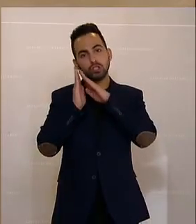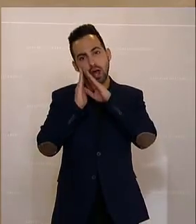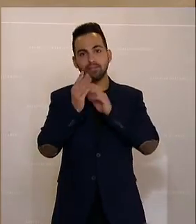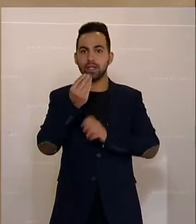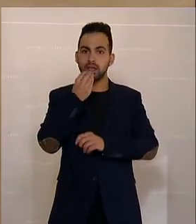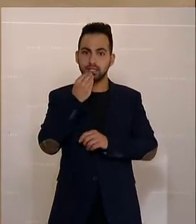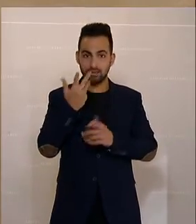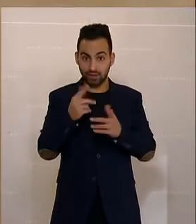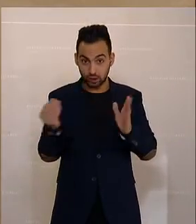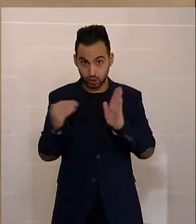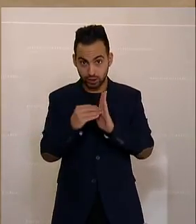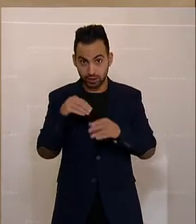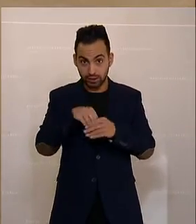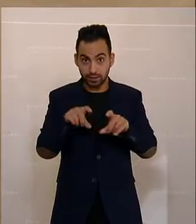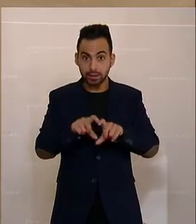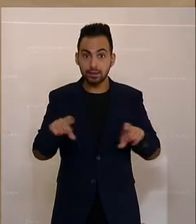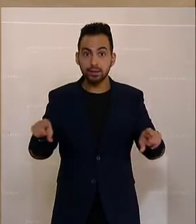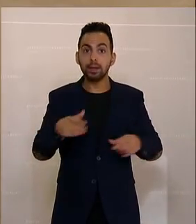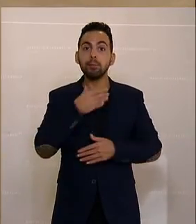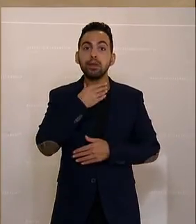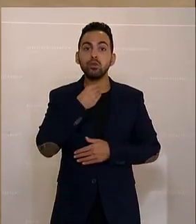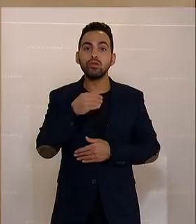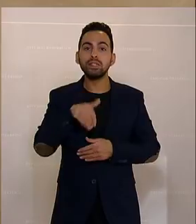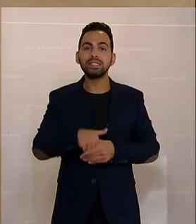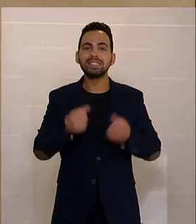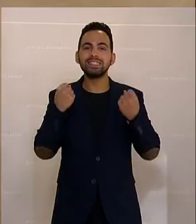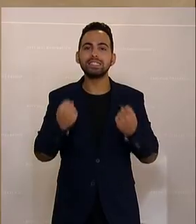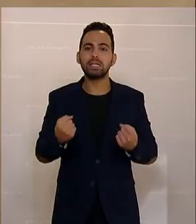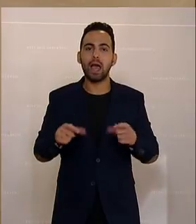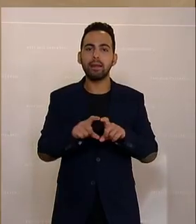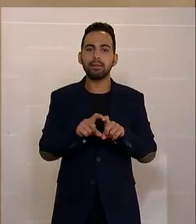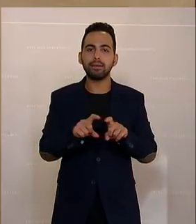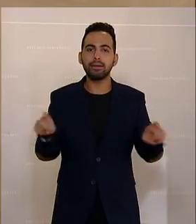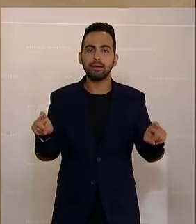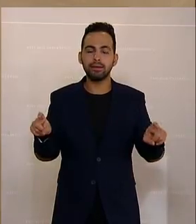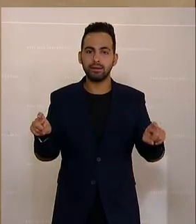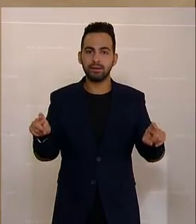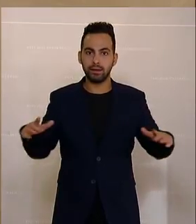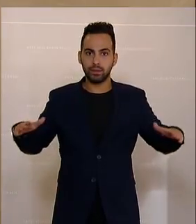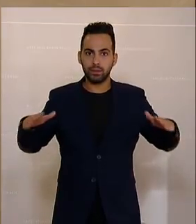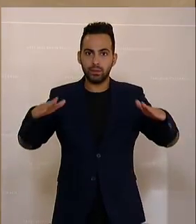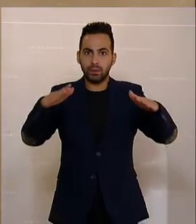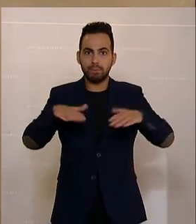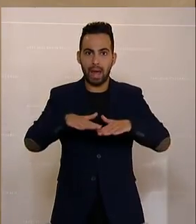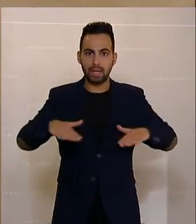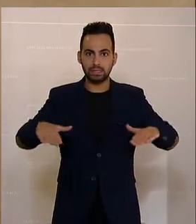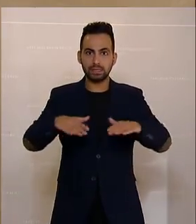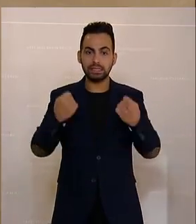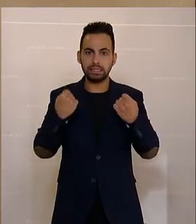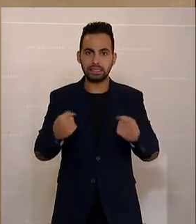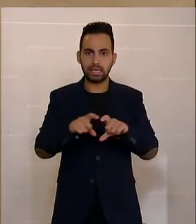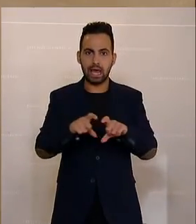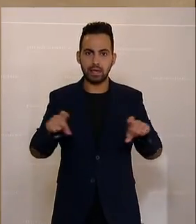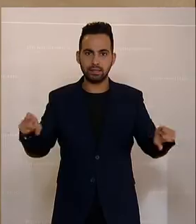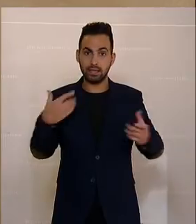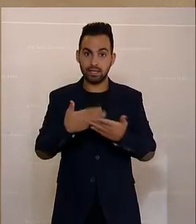Essen steht? Richtig, das Bedürfnis nach Sicherheit. Und deswegen ist es auch so wichtig, dass wir